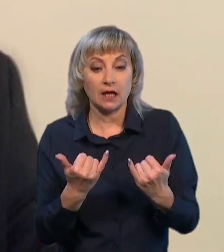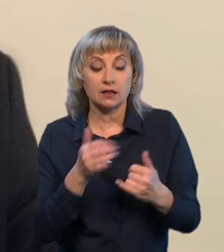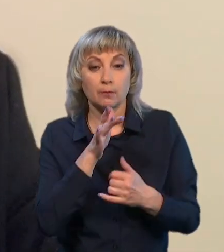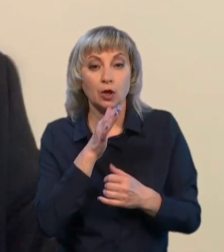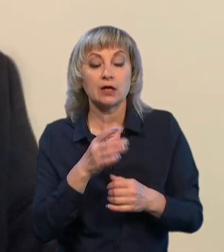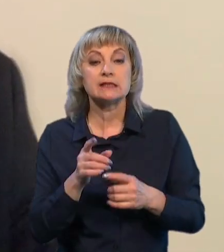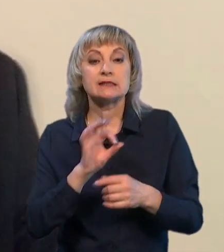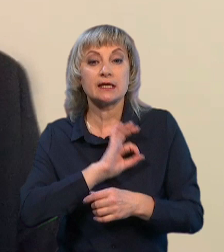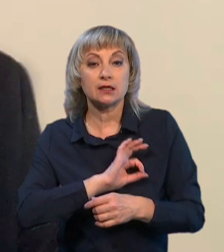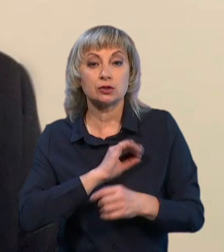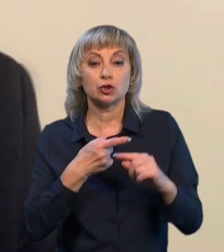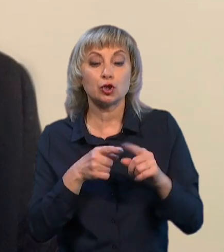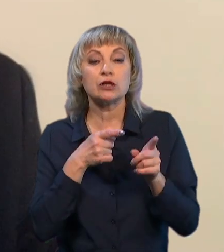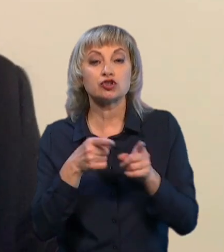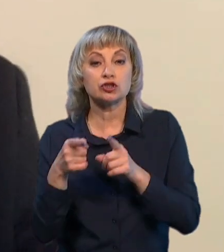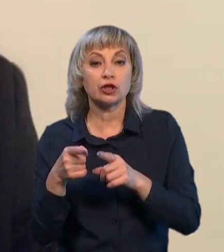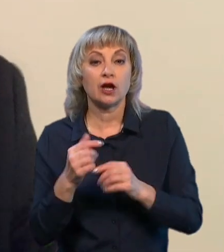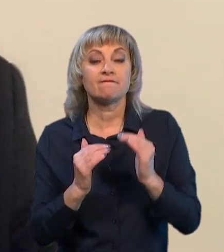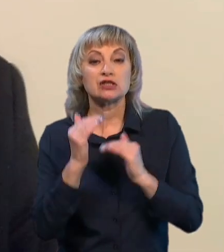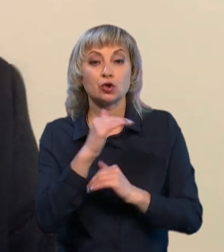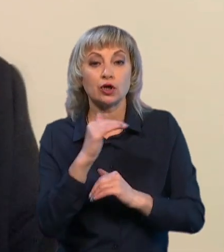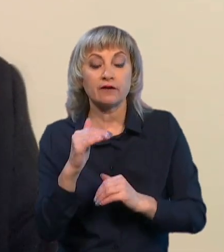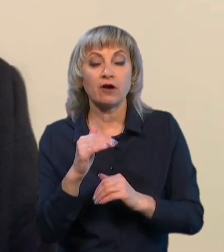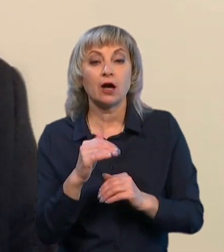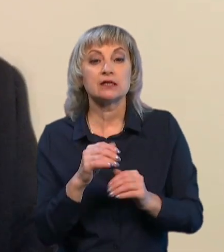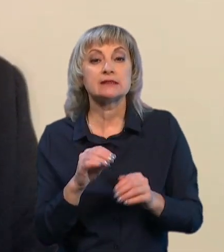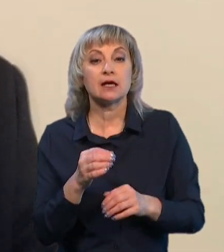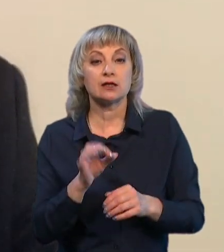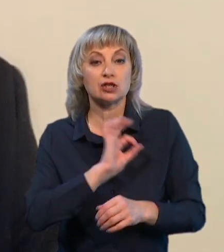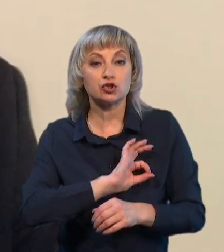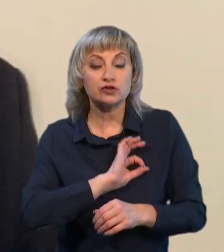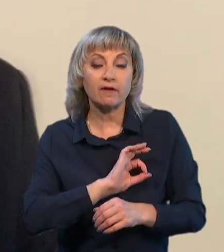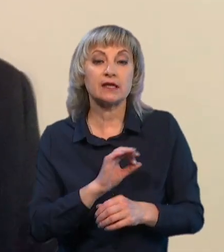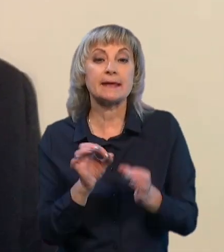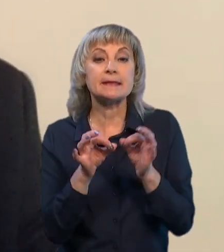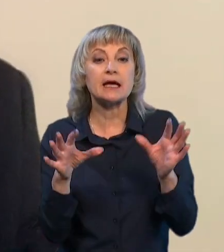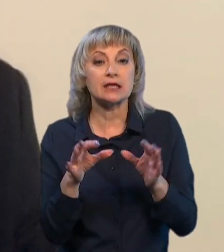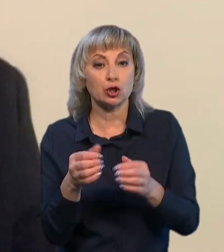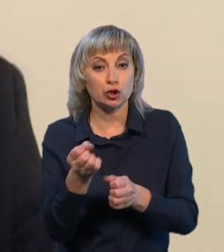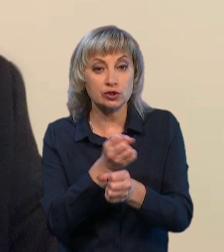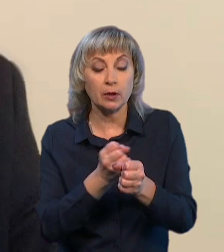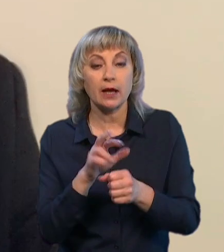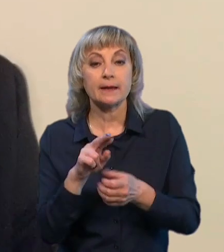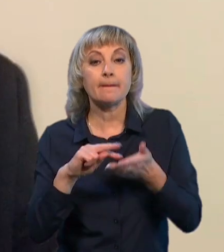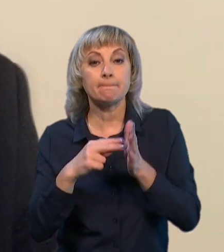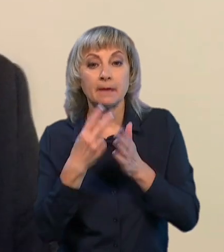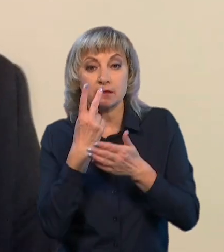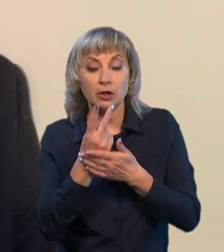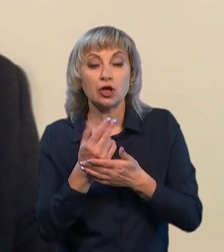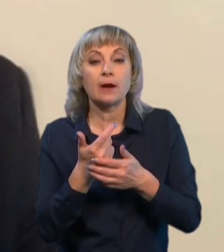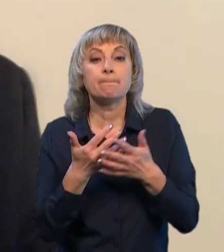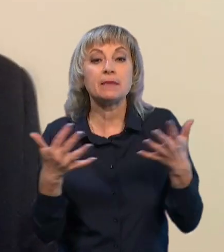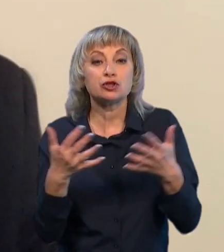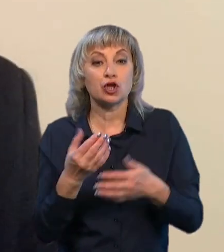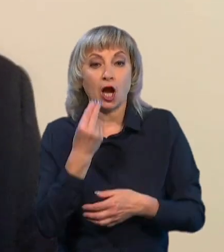як правило, отой шантаж високого рівня для стосування ядерної зброї. Тому я передбачаю, що з більш ефективним